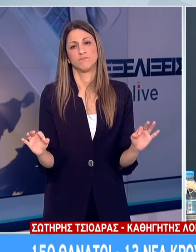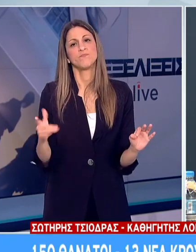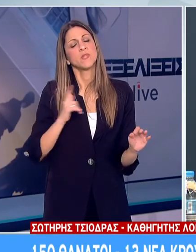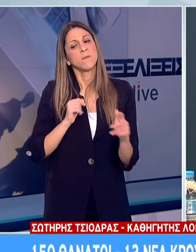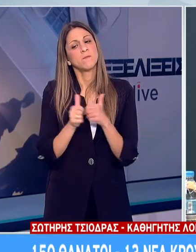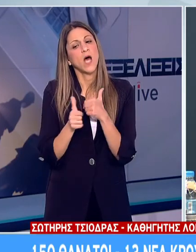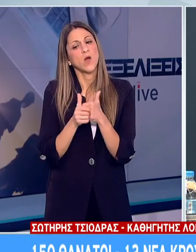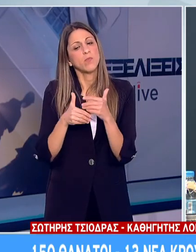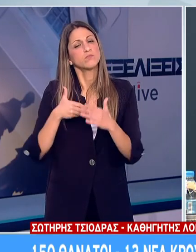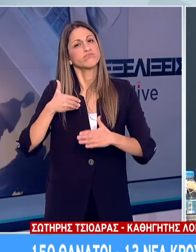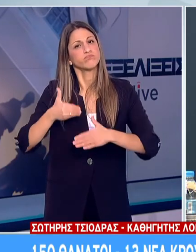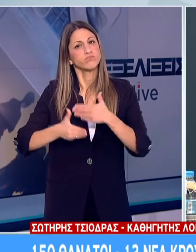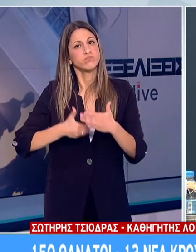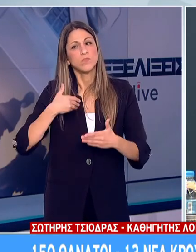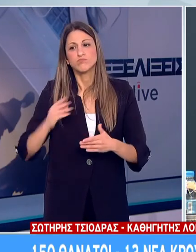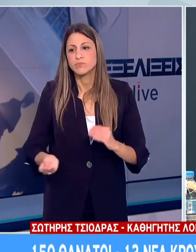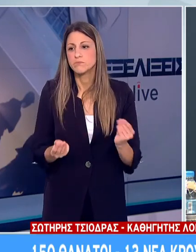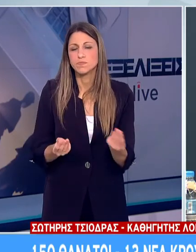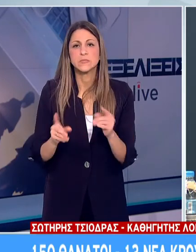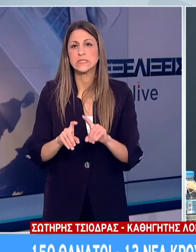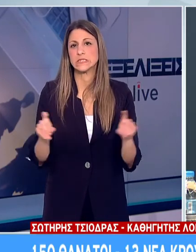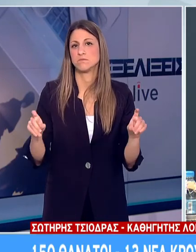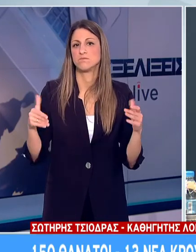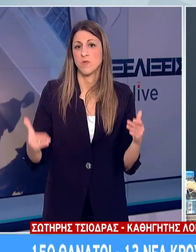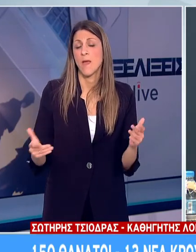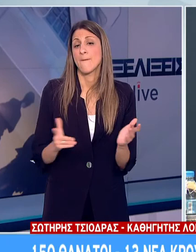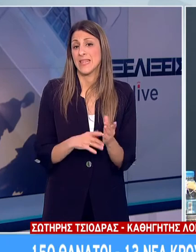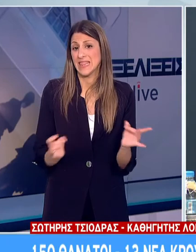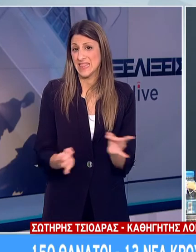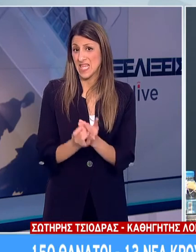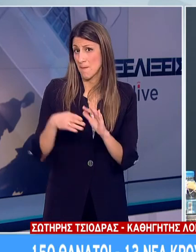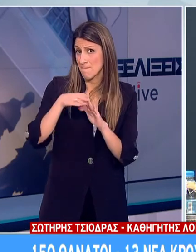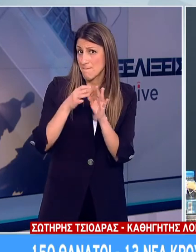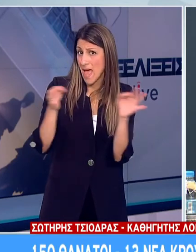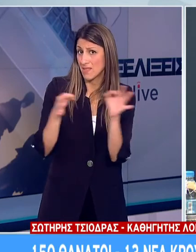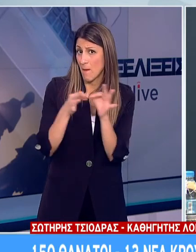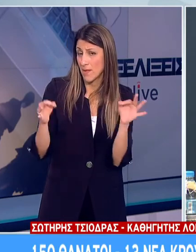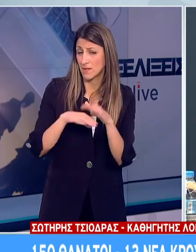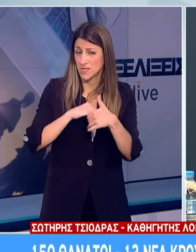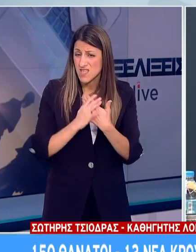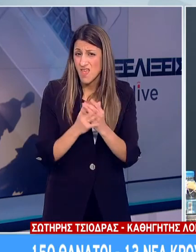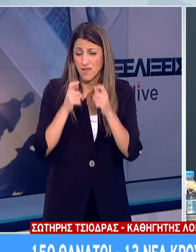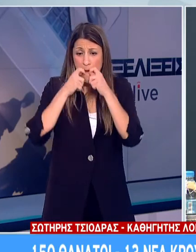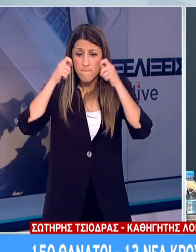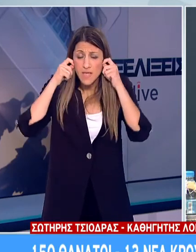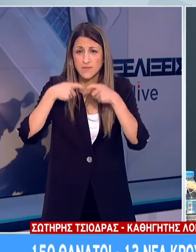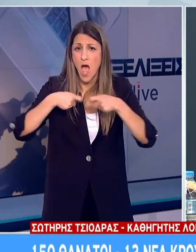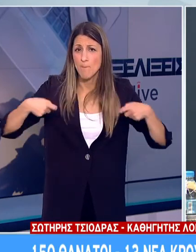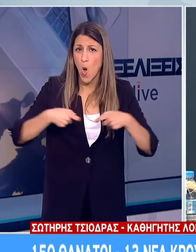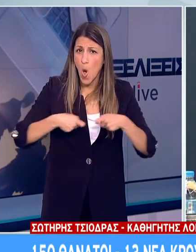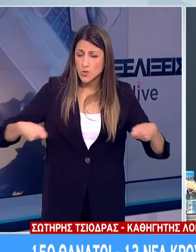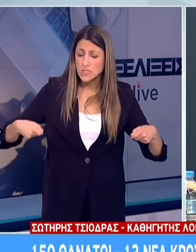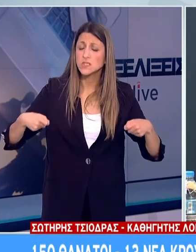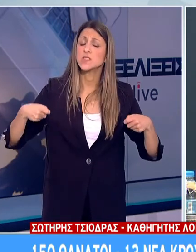παρακολουθούμε σταδιακά τι γίνεται στην κοινότητα νομίζω όσο καλύτερα εφαρμόσουμε όλοι μας τα μέτρα υγιεινής ανεξάρτητα από το θα